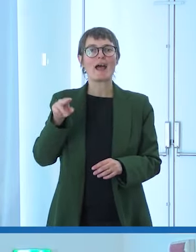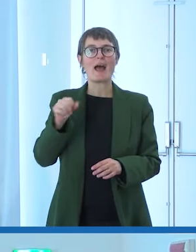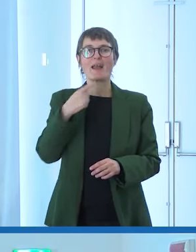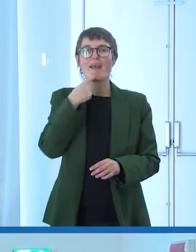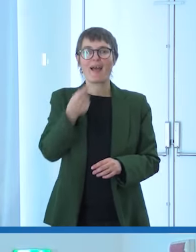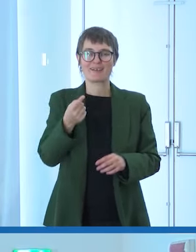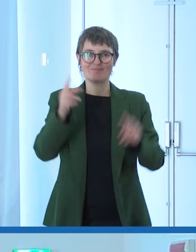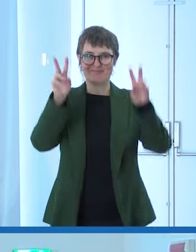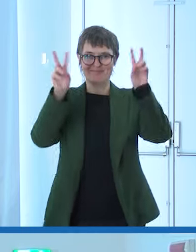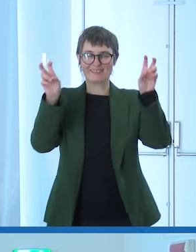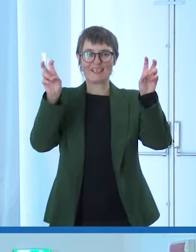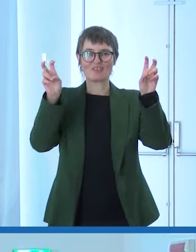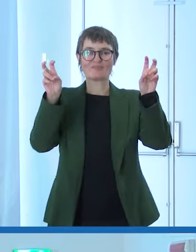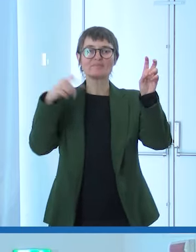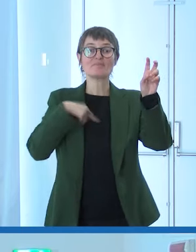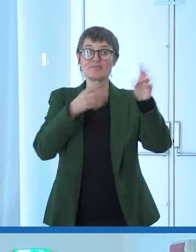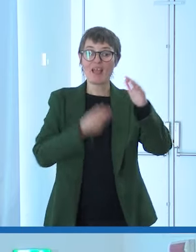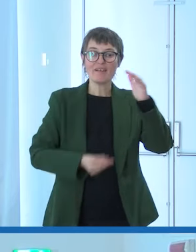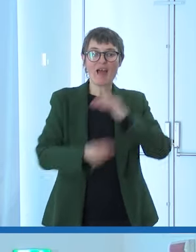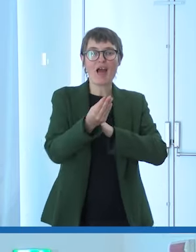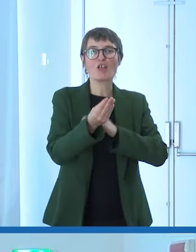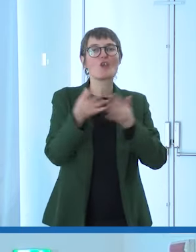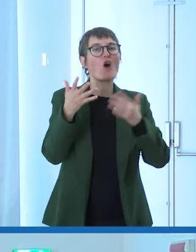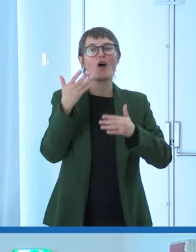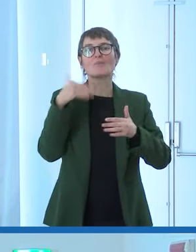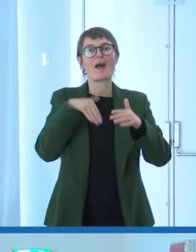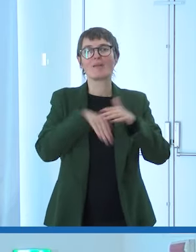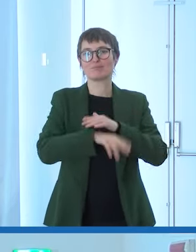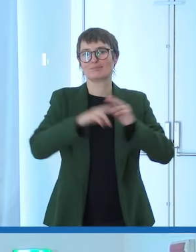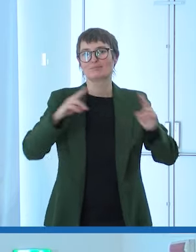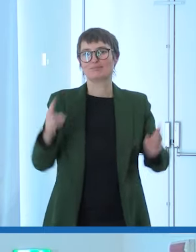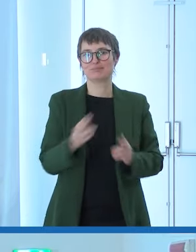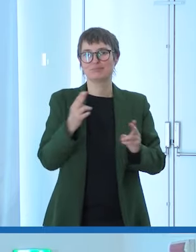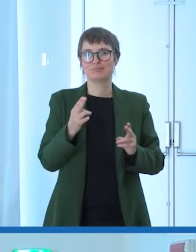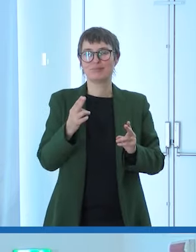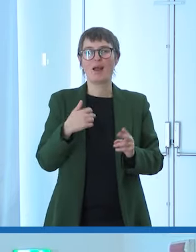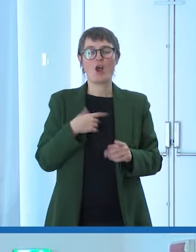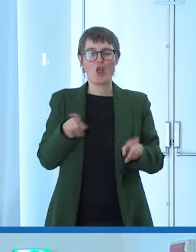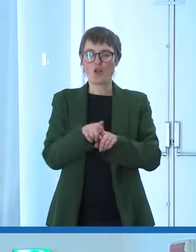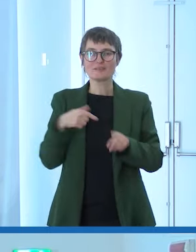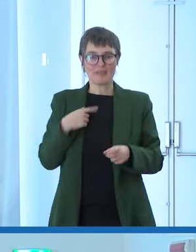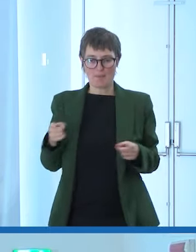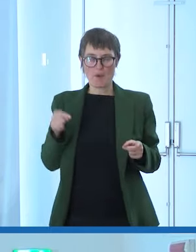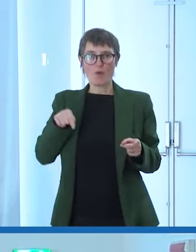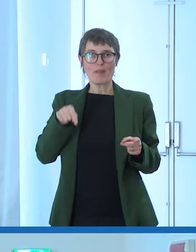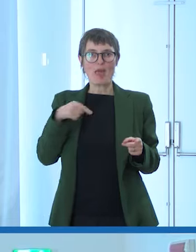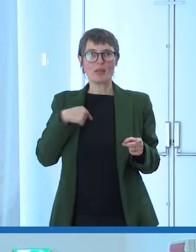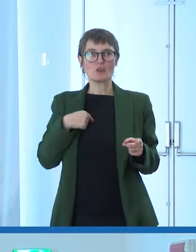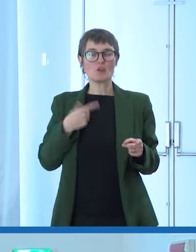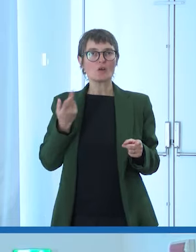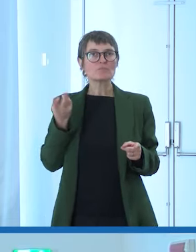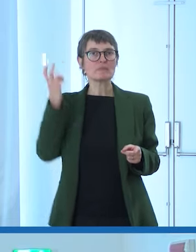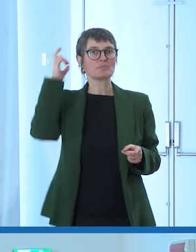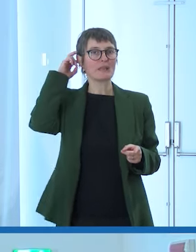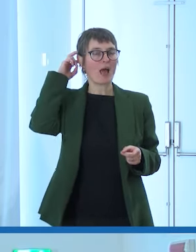io mi sono sentito essendo rinato in qualche modo di non potermi più nascondere e che quello dovesse